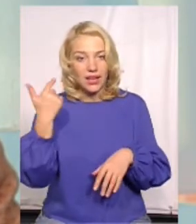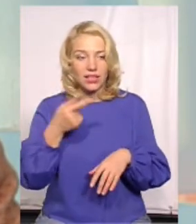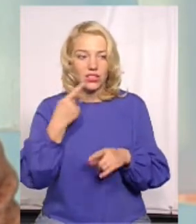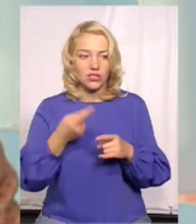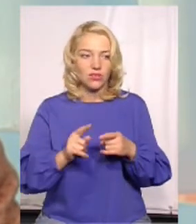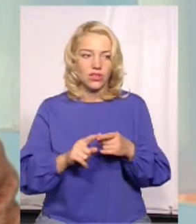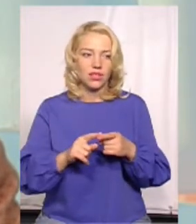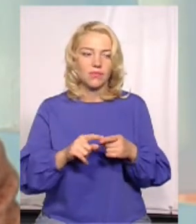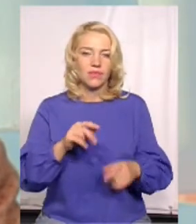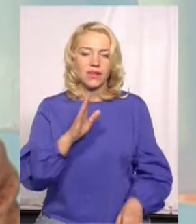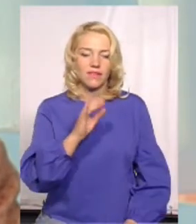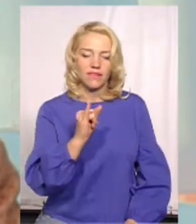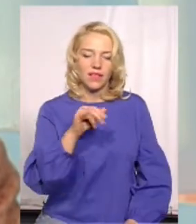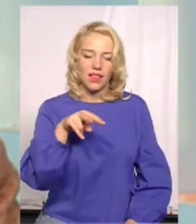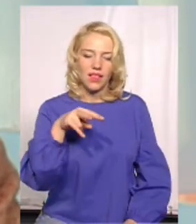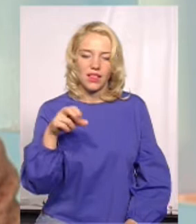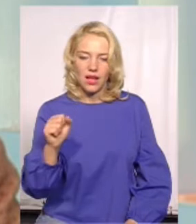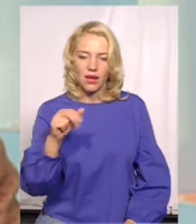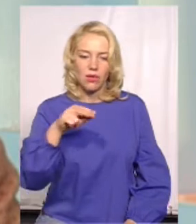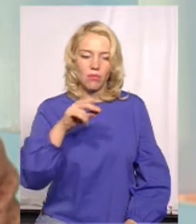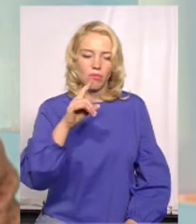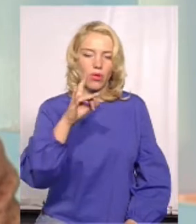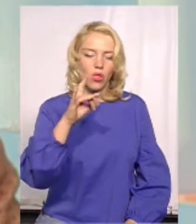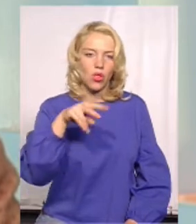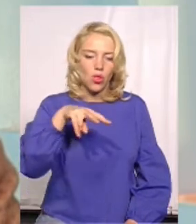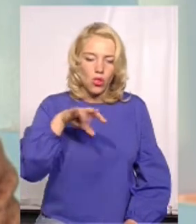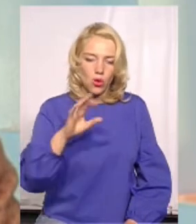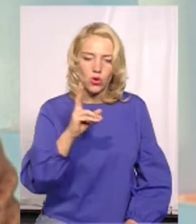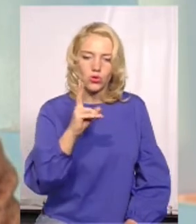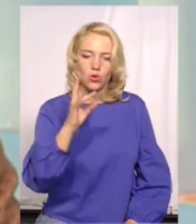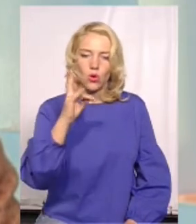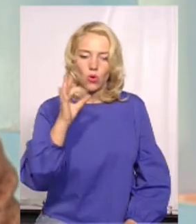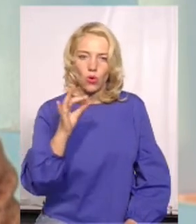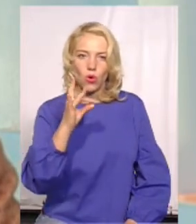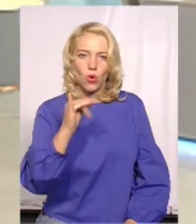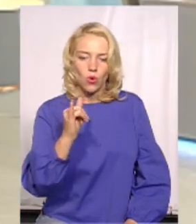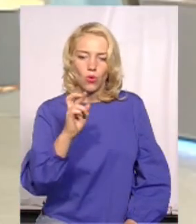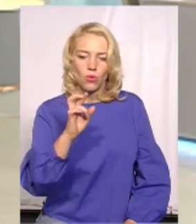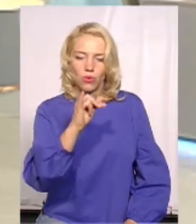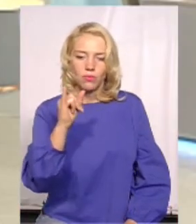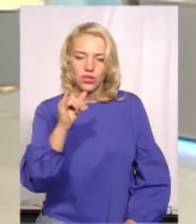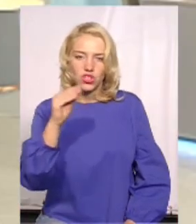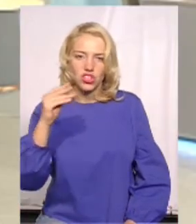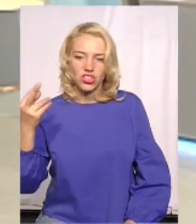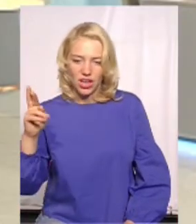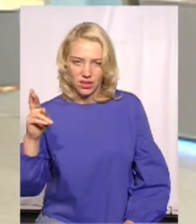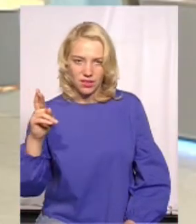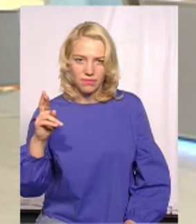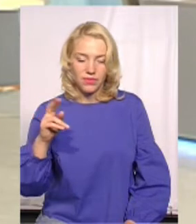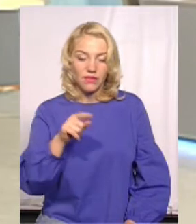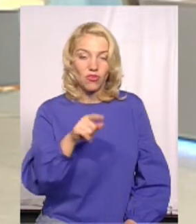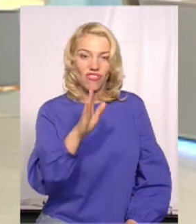Пласкировіччя. Тоді якраз оце поселення і було передано одному із власників цих земель. І от якраз